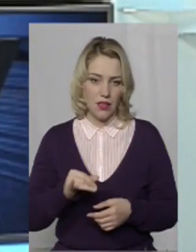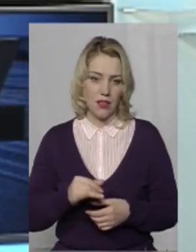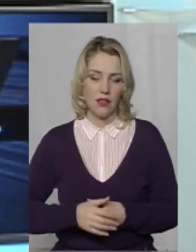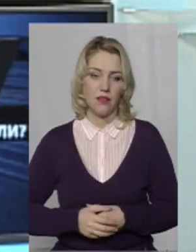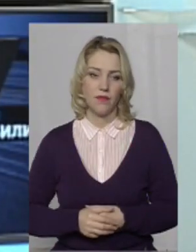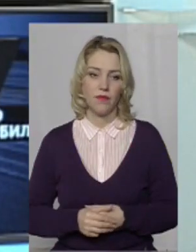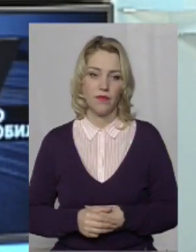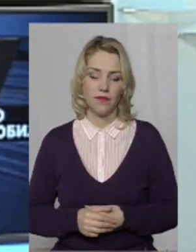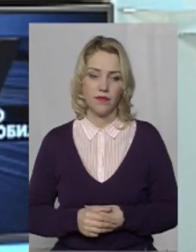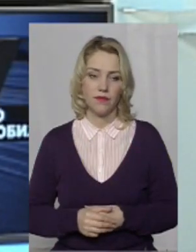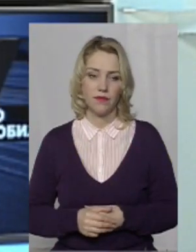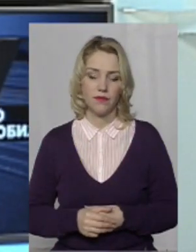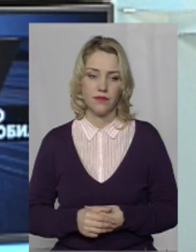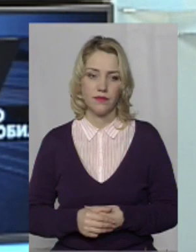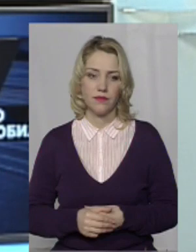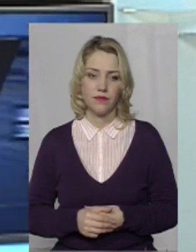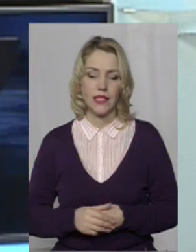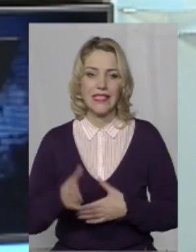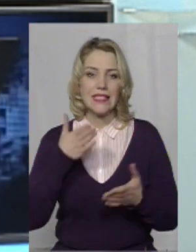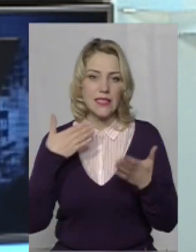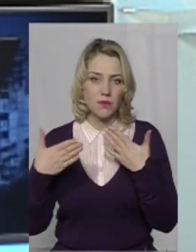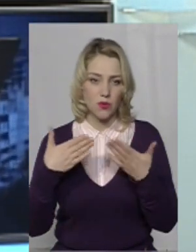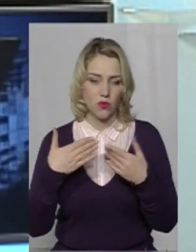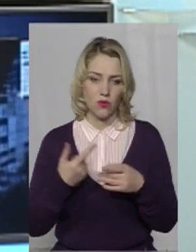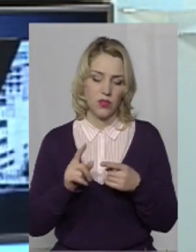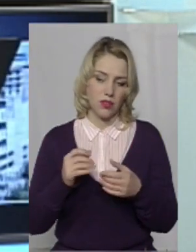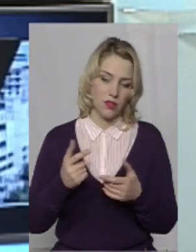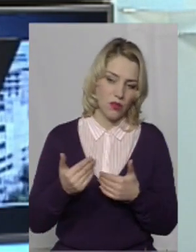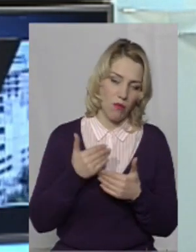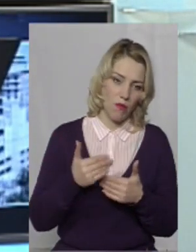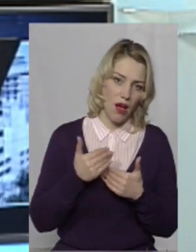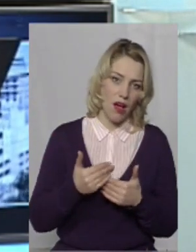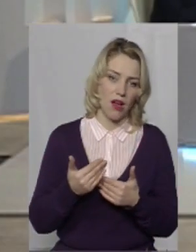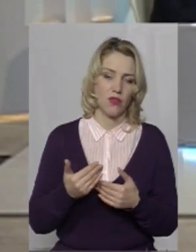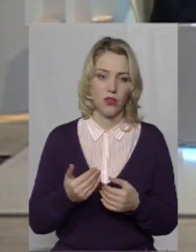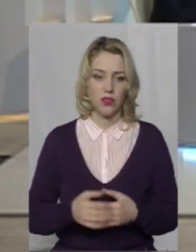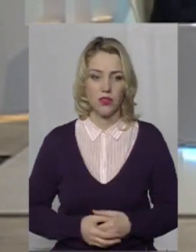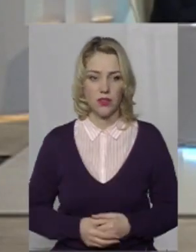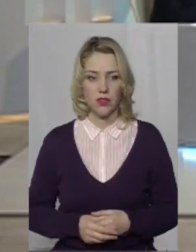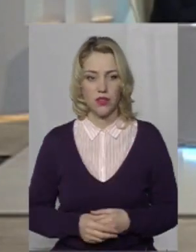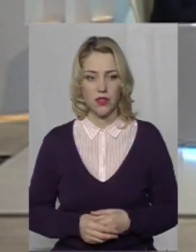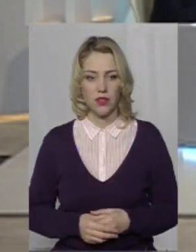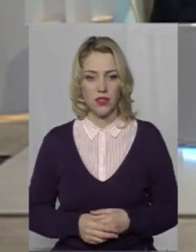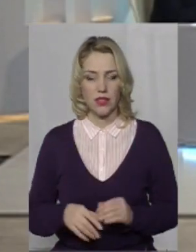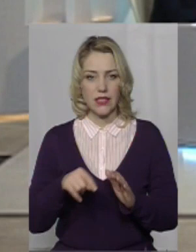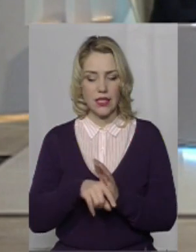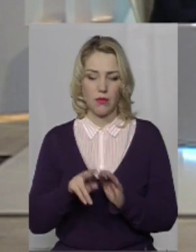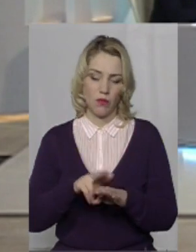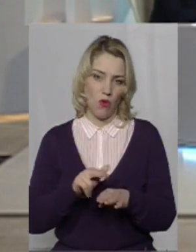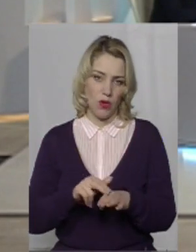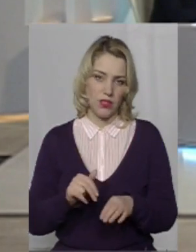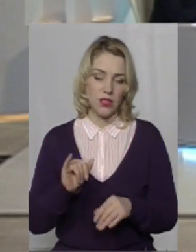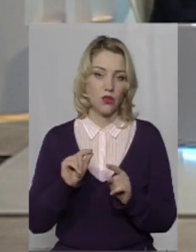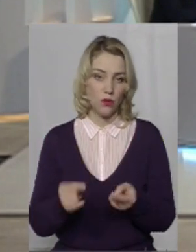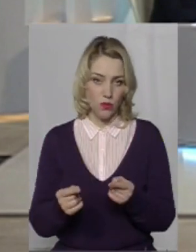і спілкуються, десь допомагають саме поліції.